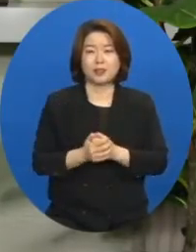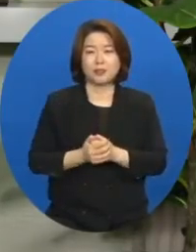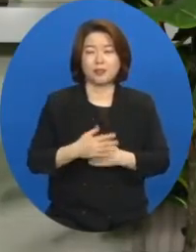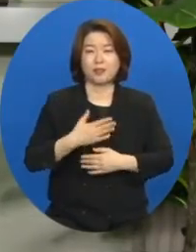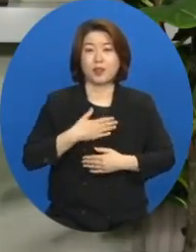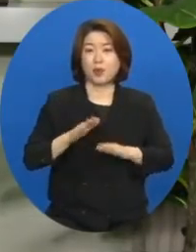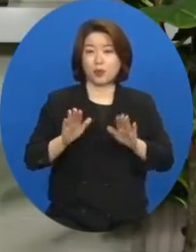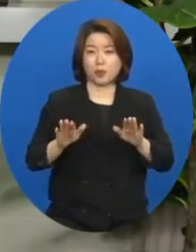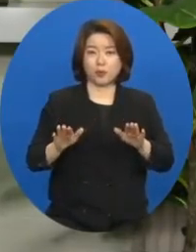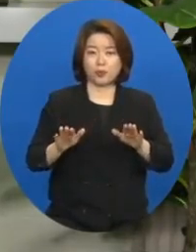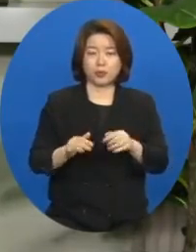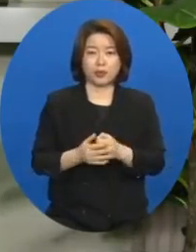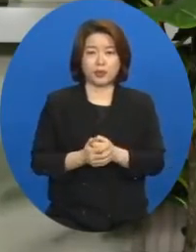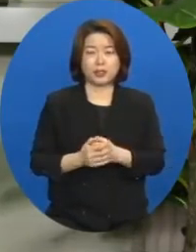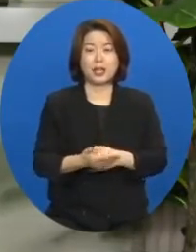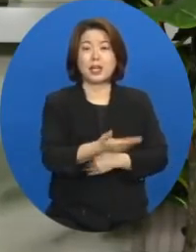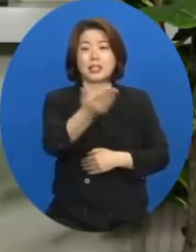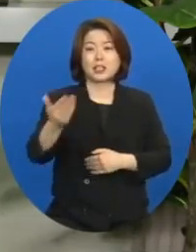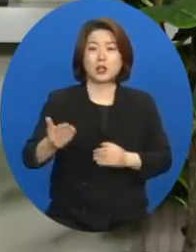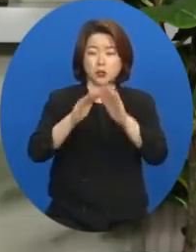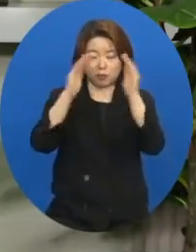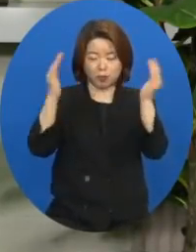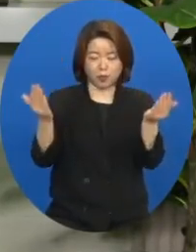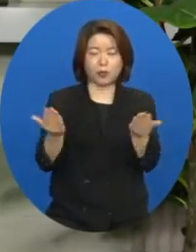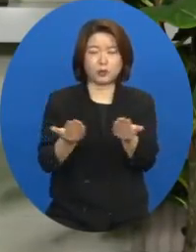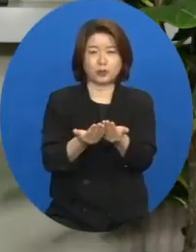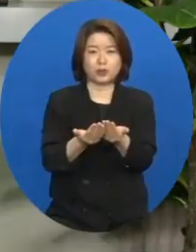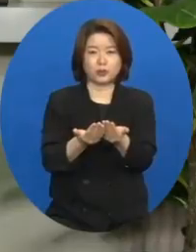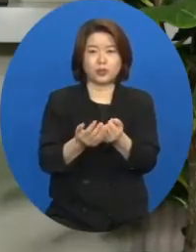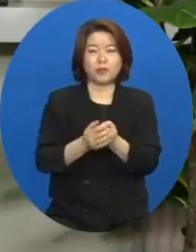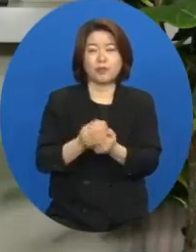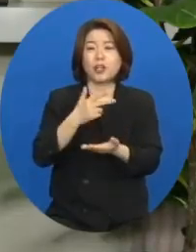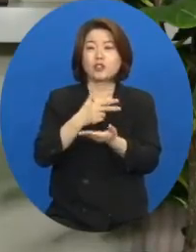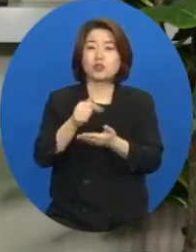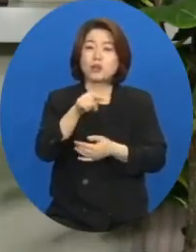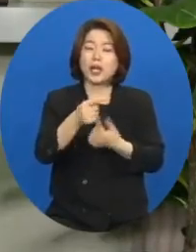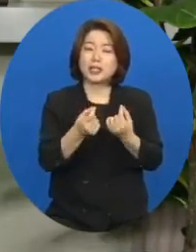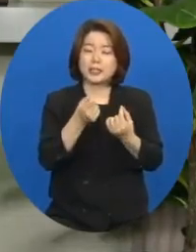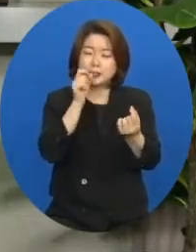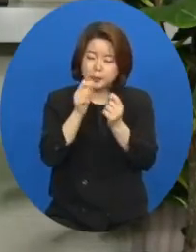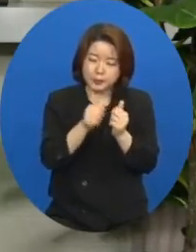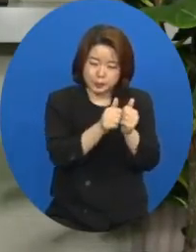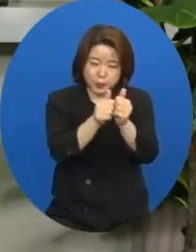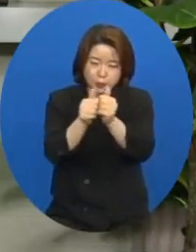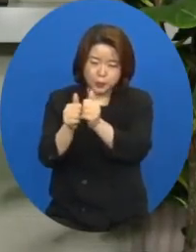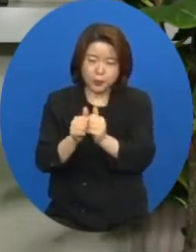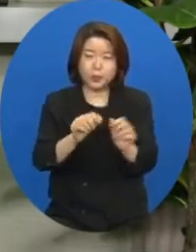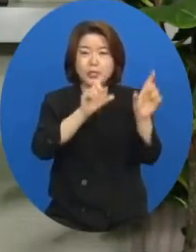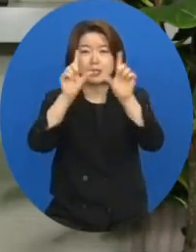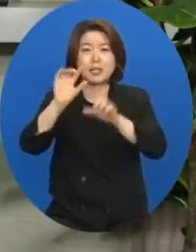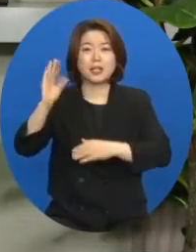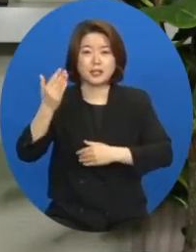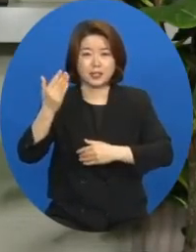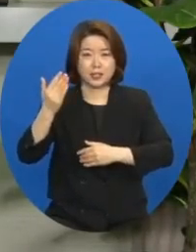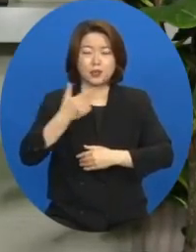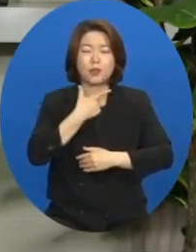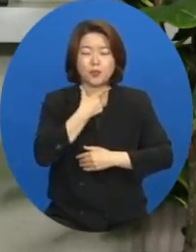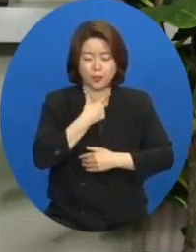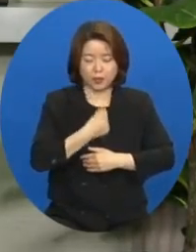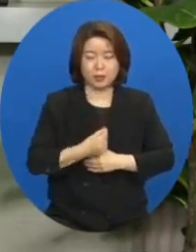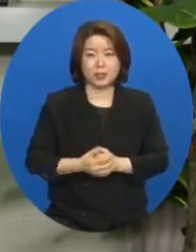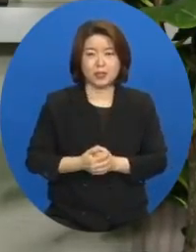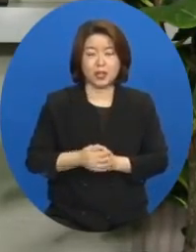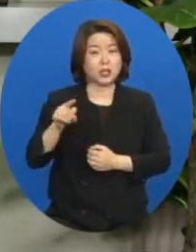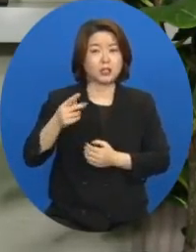여러분 모두가 다 주님과 그렇게 친밀히 동행하는 삶을 살게 되기를 원합니다.